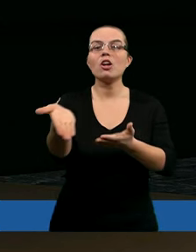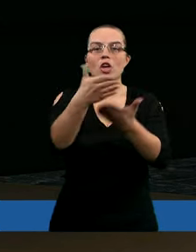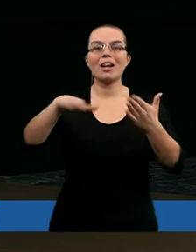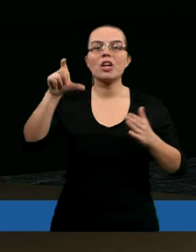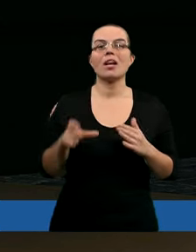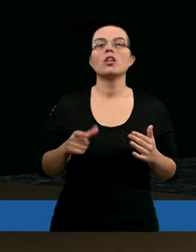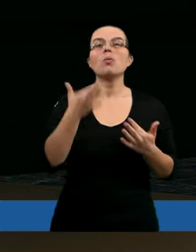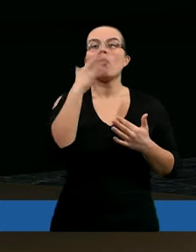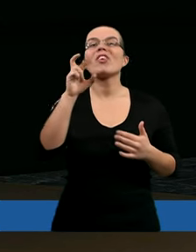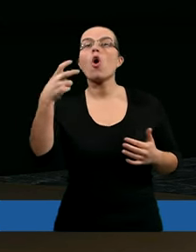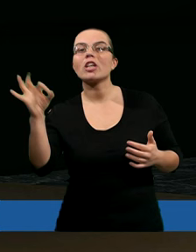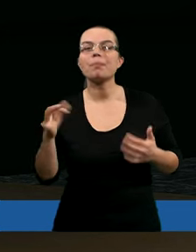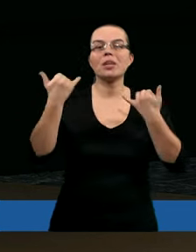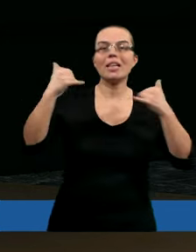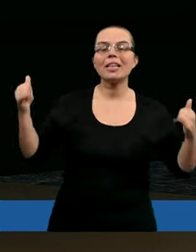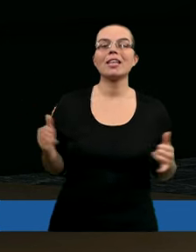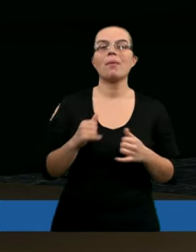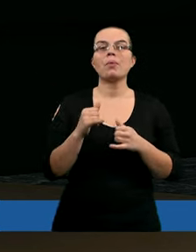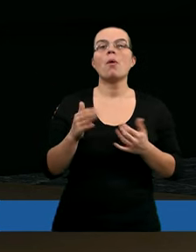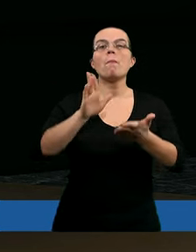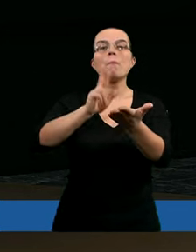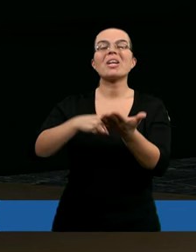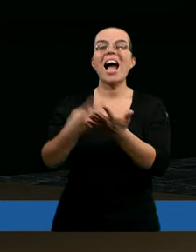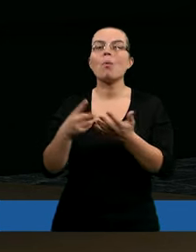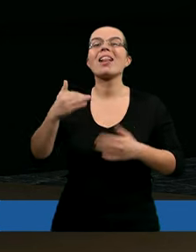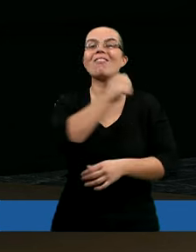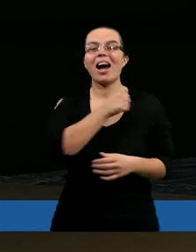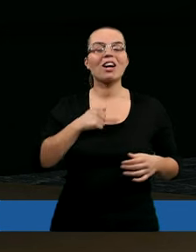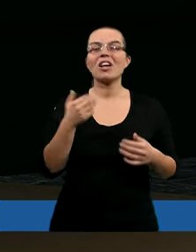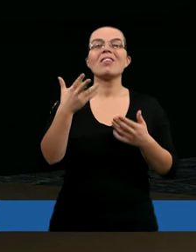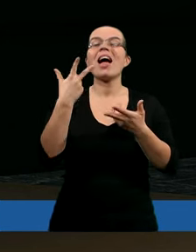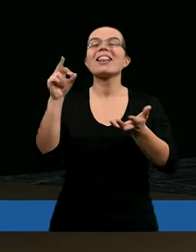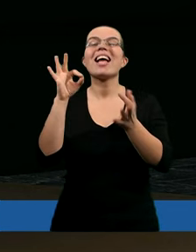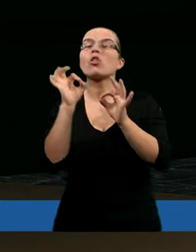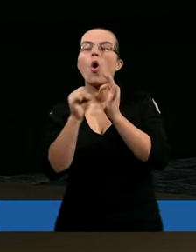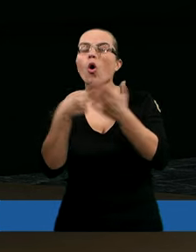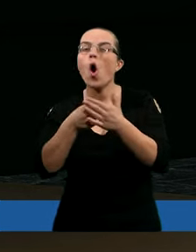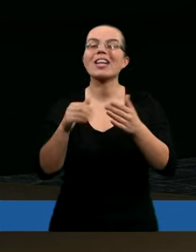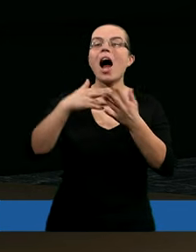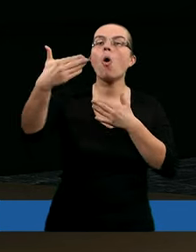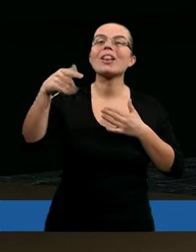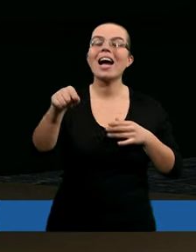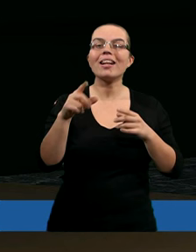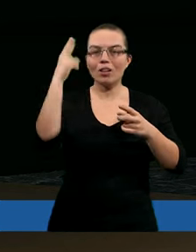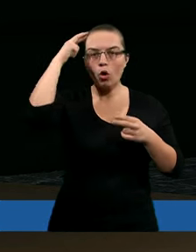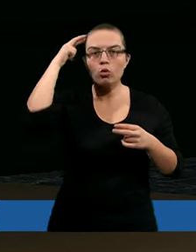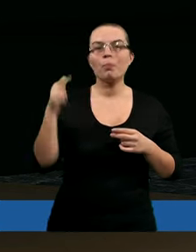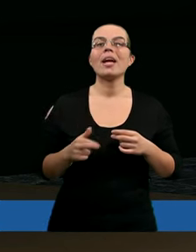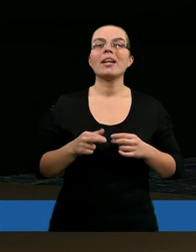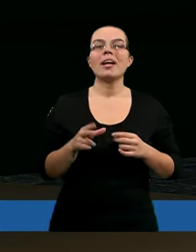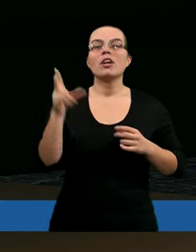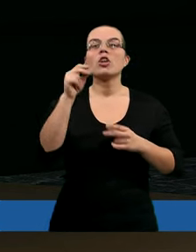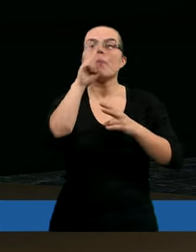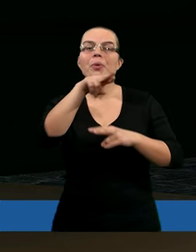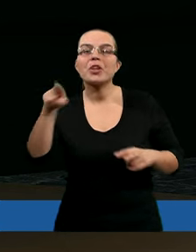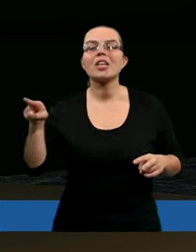część mówi o czymś innym. Przekład warszawski mam wrażenie nie do końca oddaję to. W innych przekładach jak się